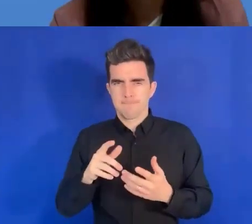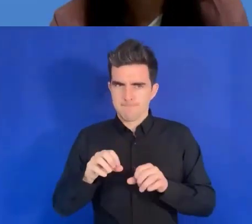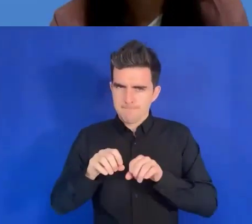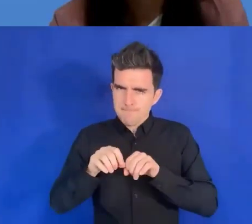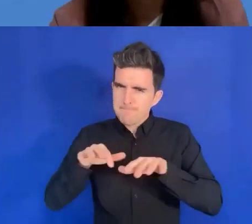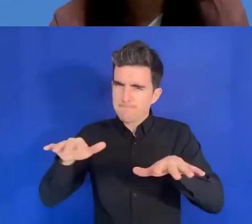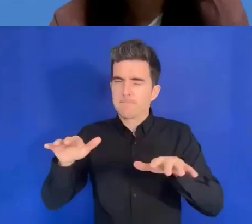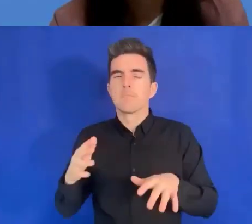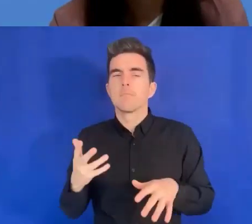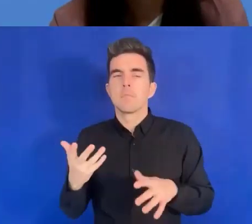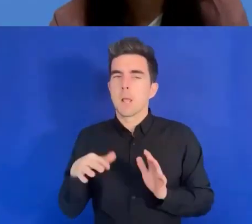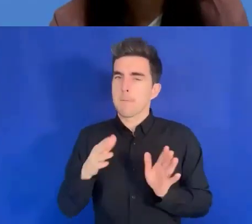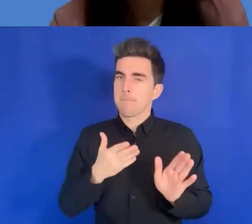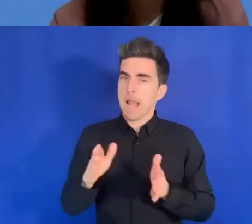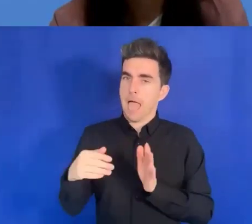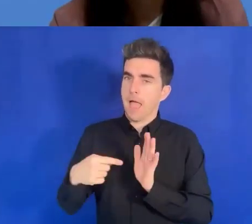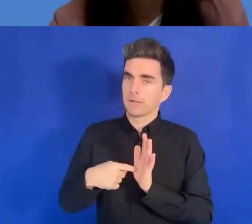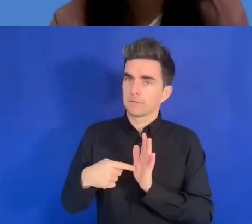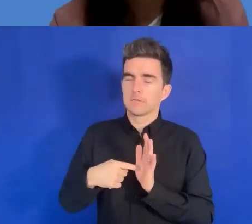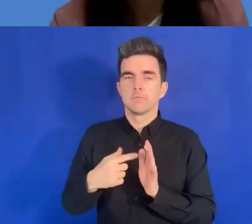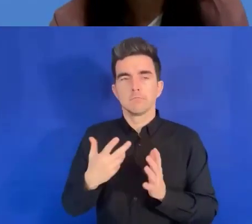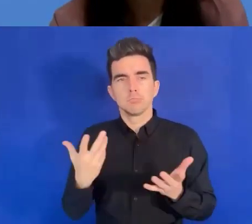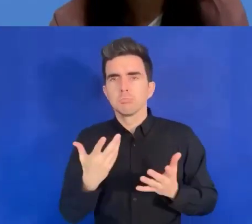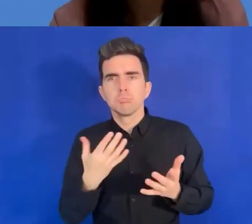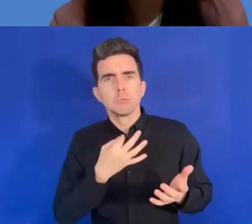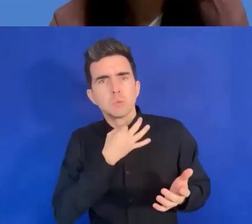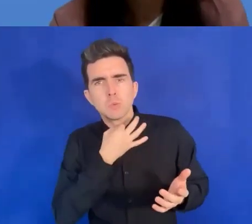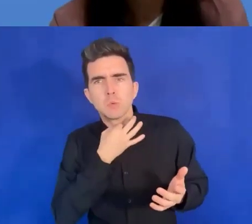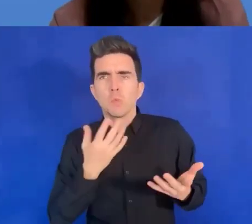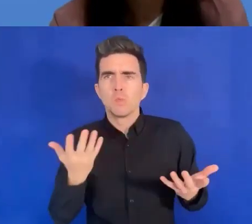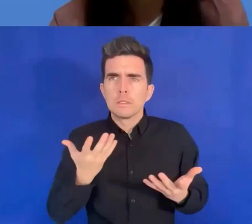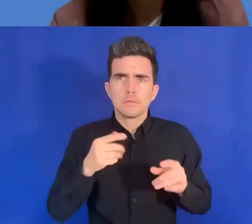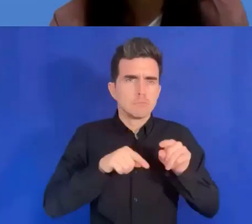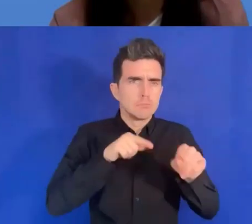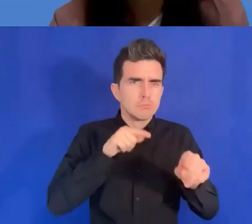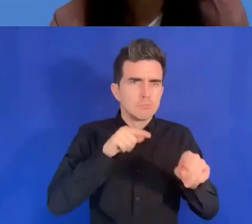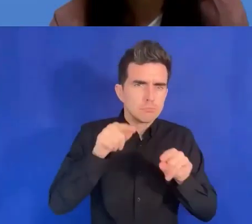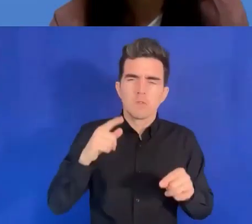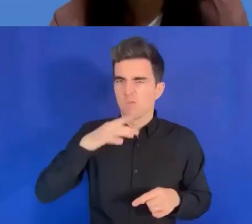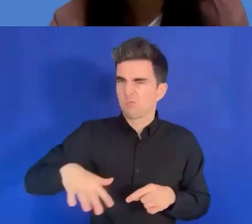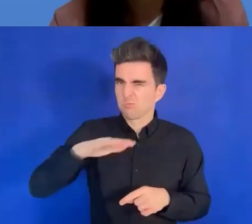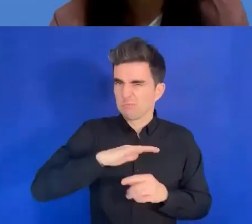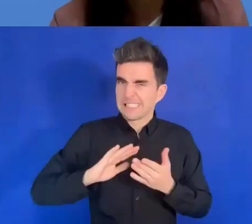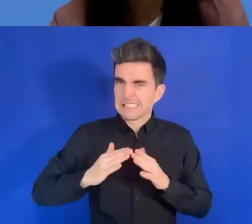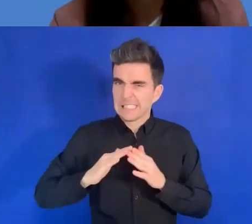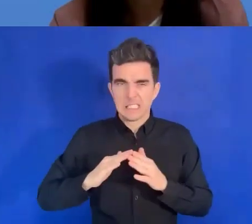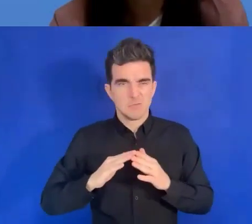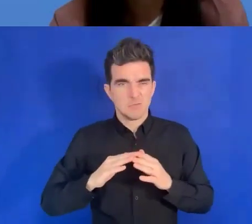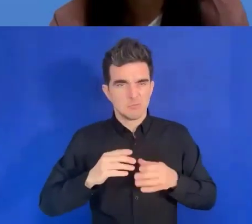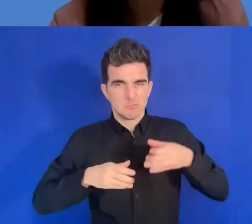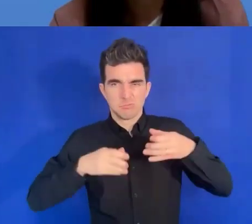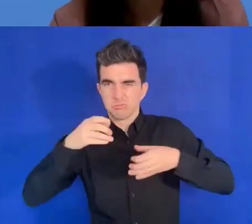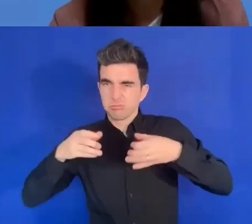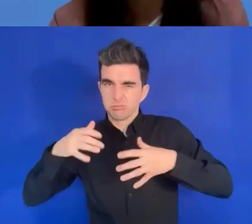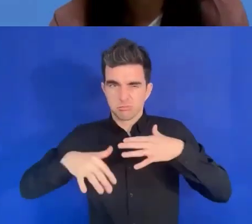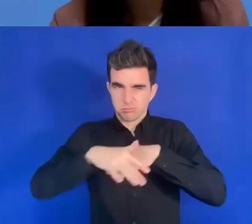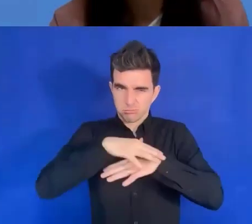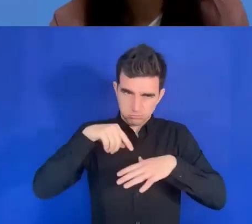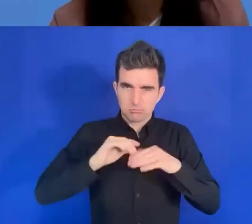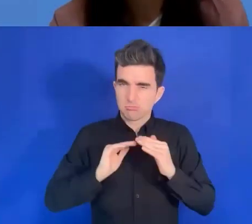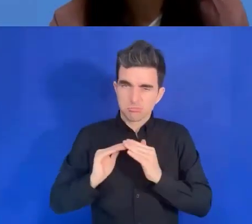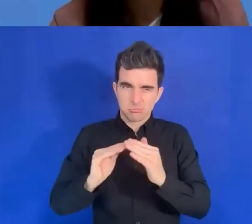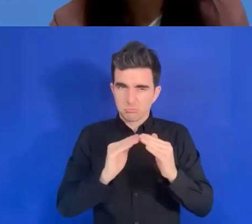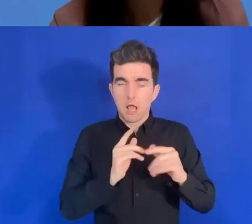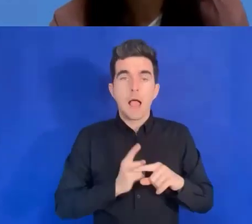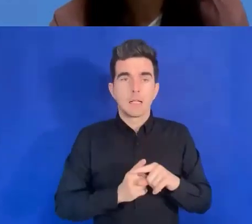Et dans ce sens, nous sommes en train de mener différentes actions et de créer de nouveaux outils pour